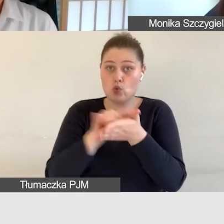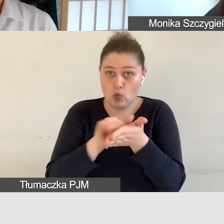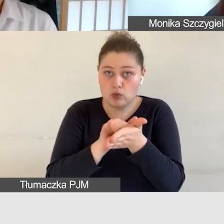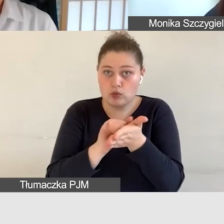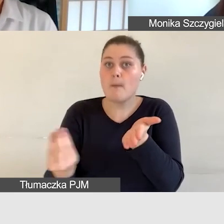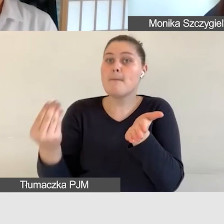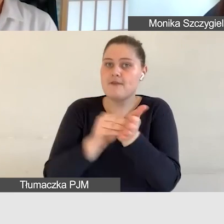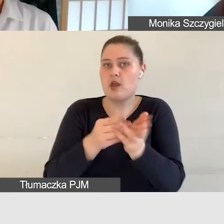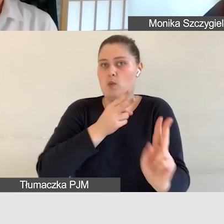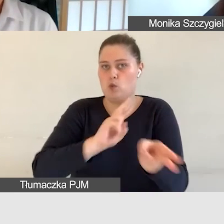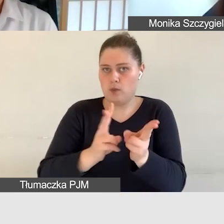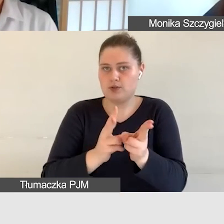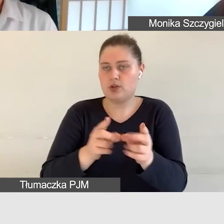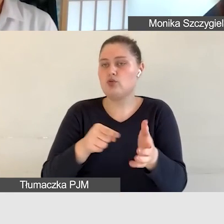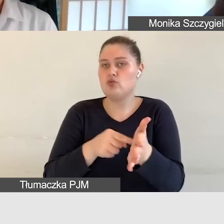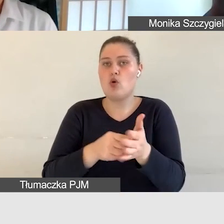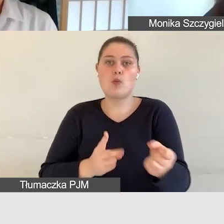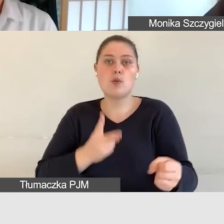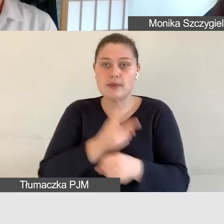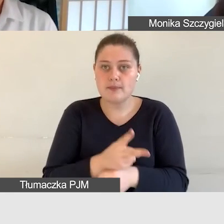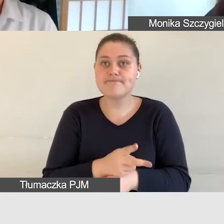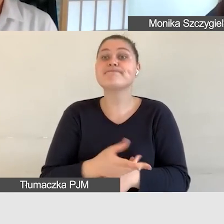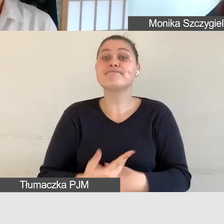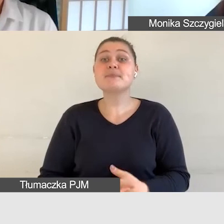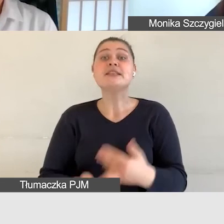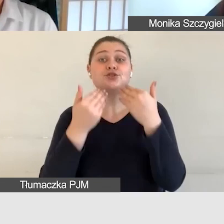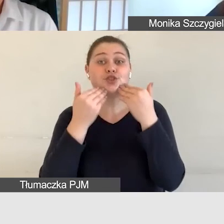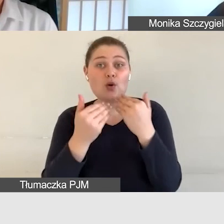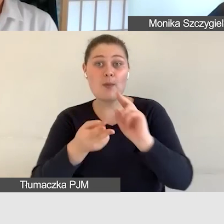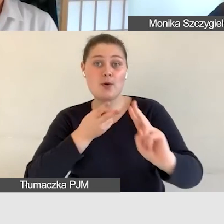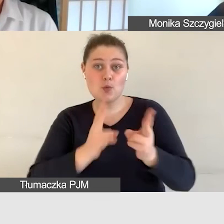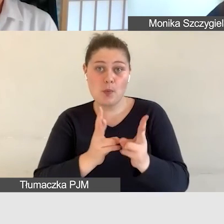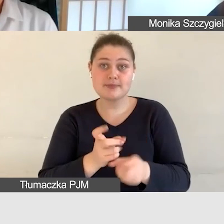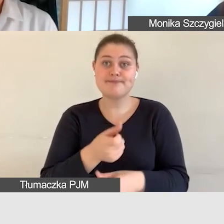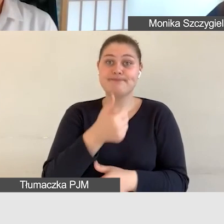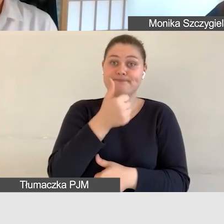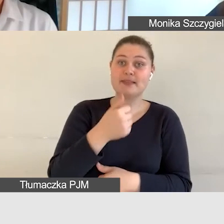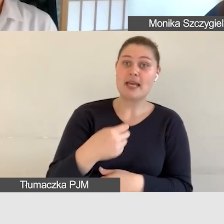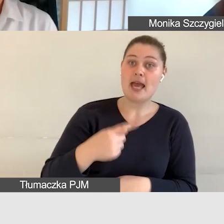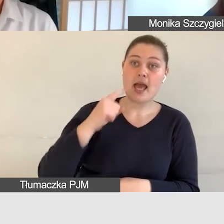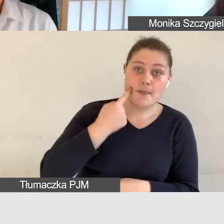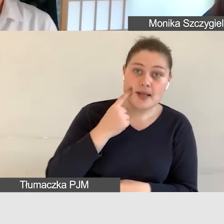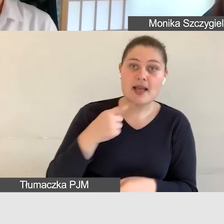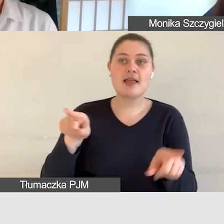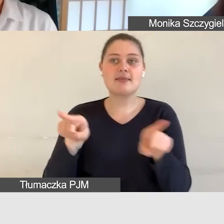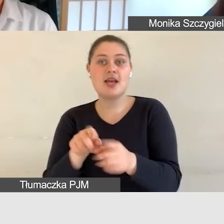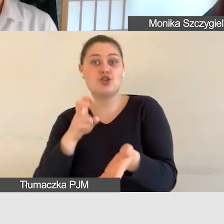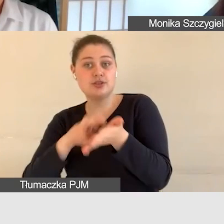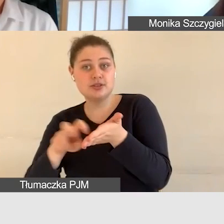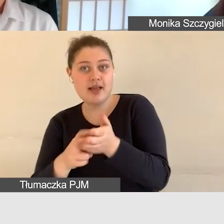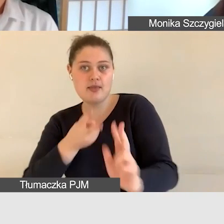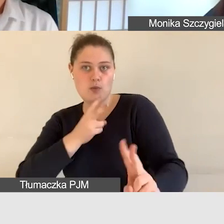język migowy za który dziękujemy dzisiaj Panią Tłumaczką Pani Emilii Panie Irenie i również